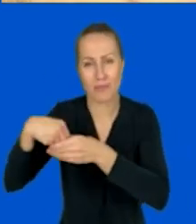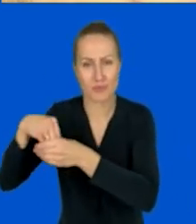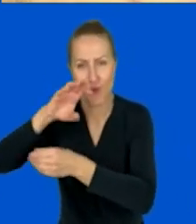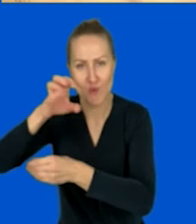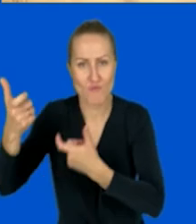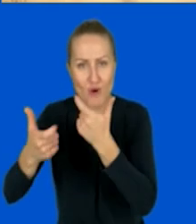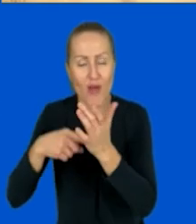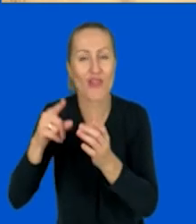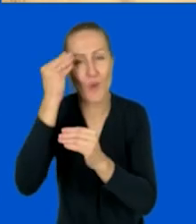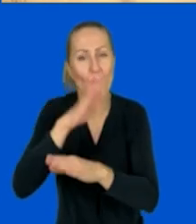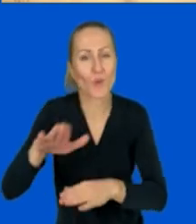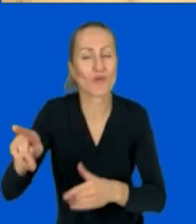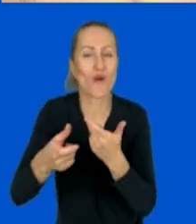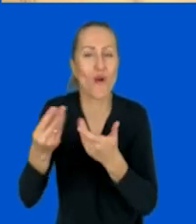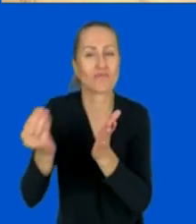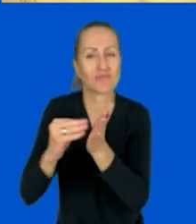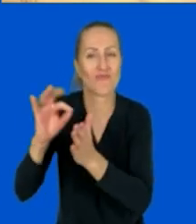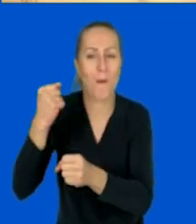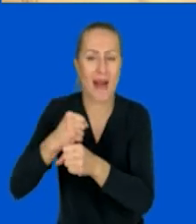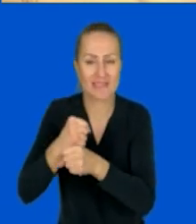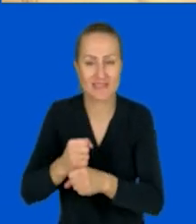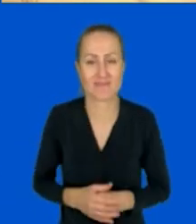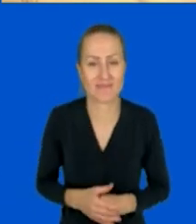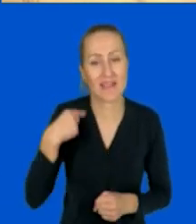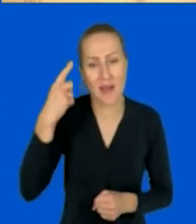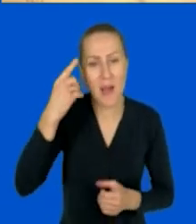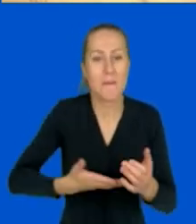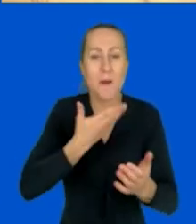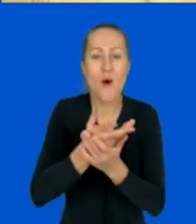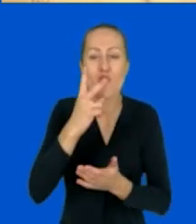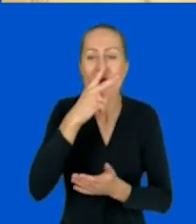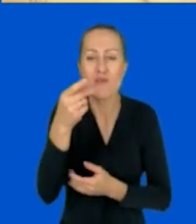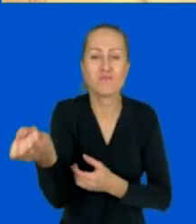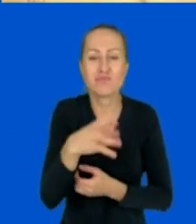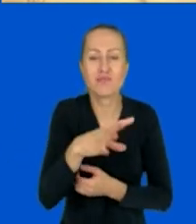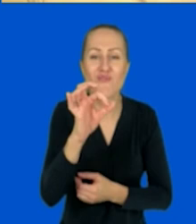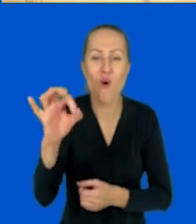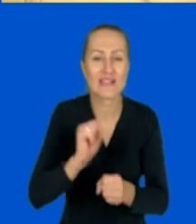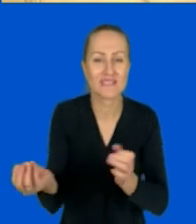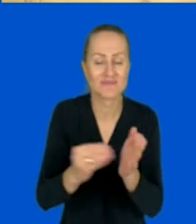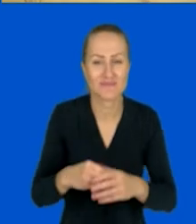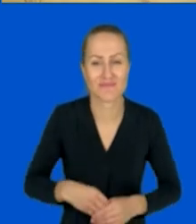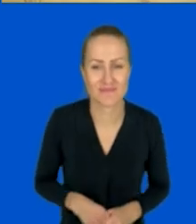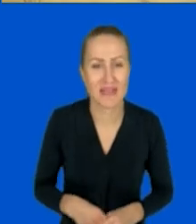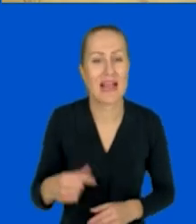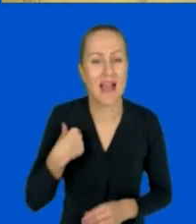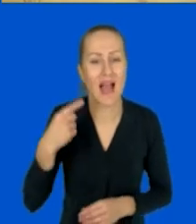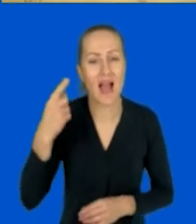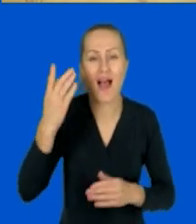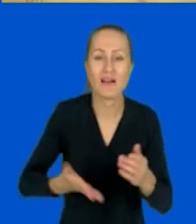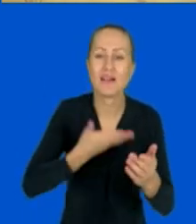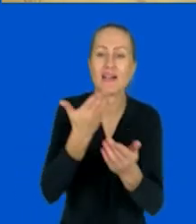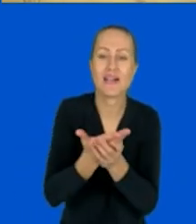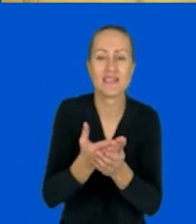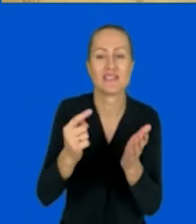No i że uczniowie wrzucają na nie swoje prace. Ja mam taką propozycję, o właśnie, bo widzę, że już ktoś dorzucą od siebie. Zapraszam Was teraz do Padletu, żeby